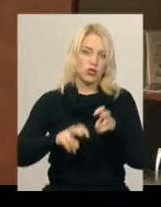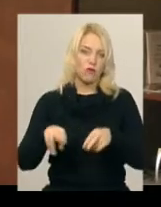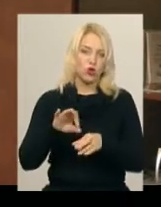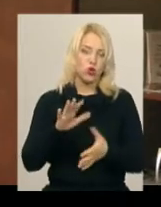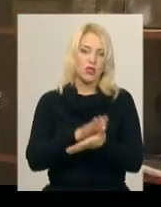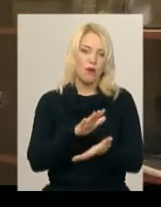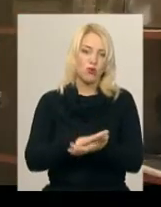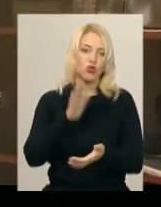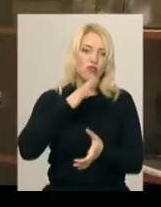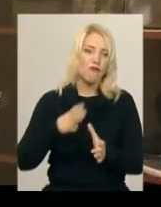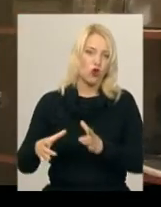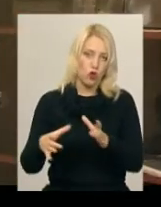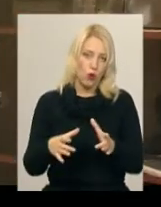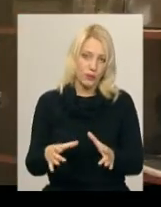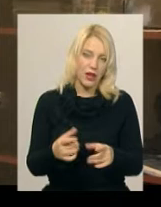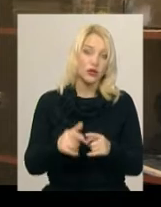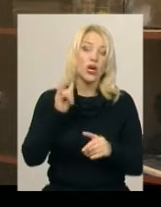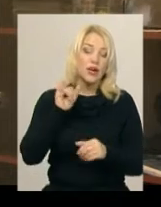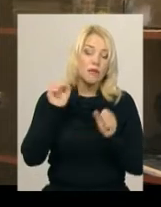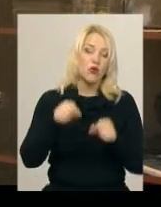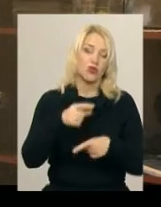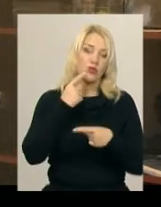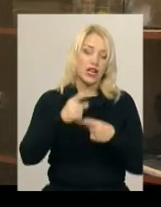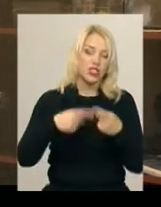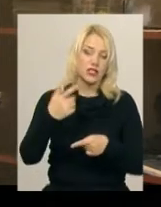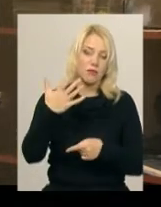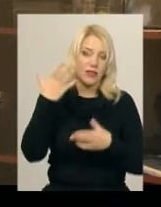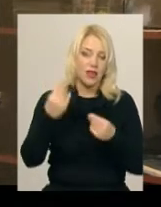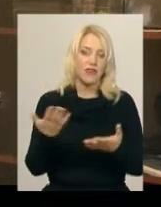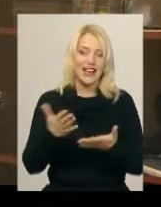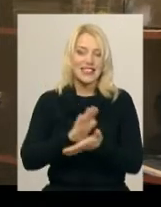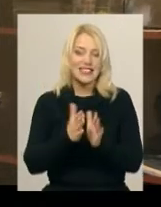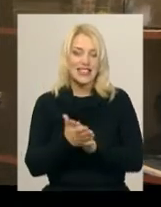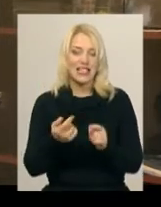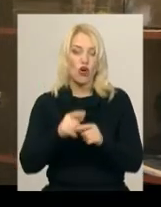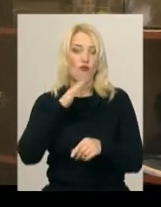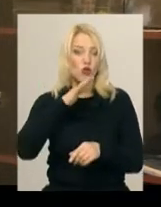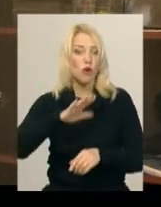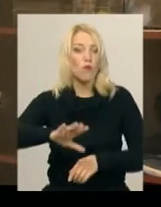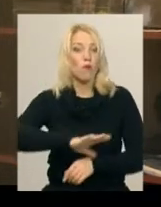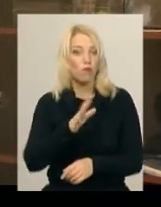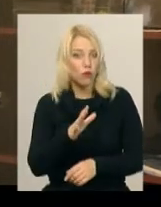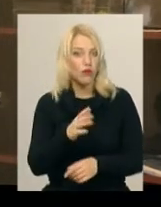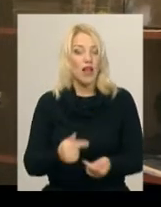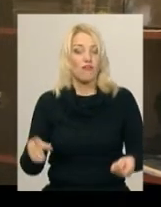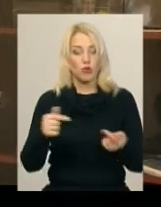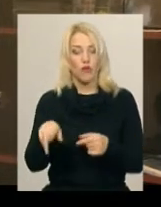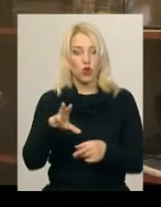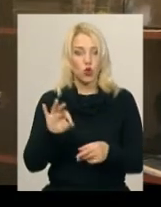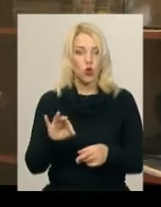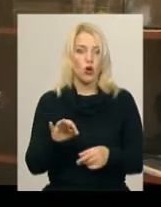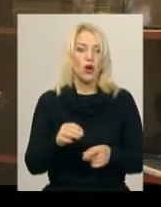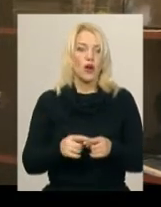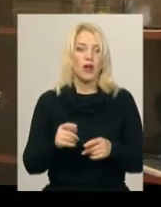водного об'єкту. Через п'ять днів ми можемо сказати, який стан того і той водойми був в відповідності до фонових